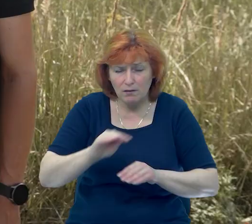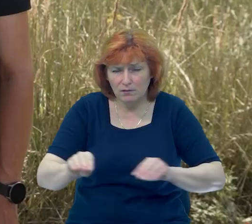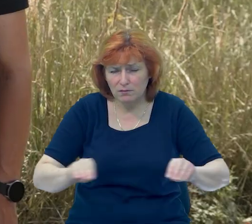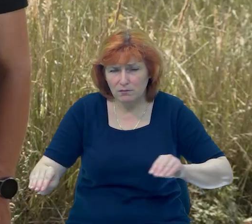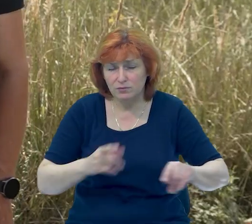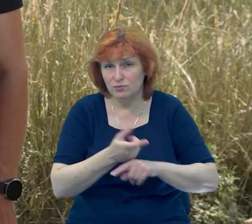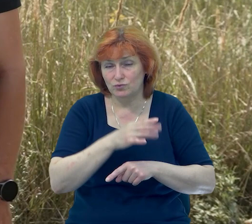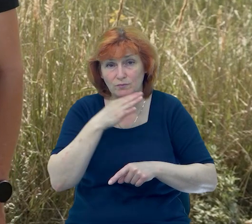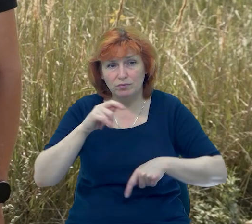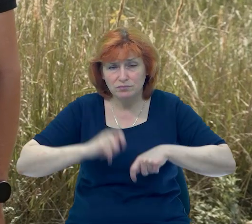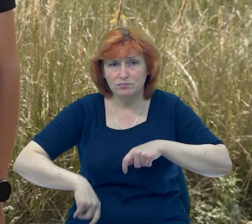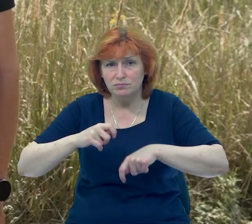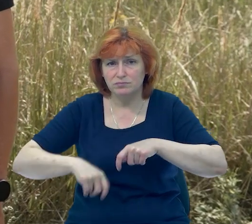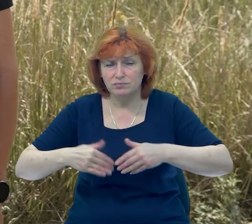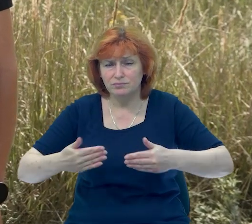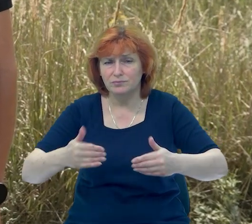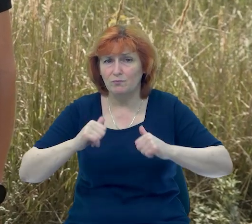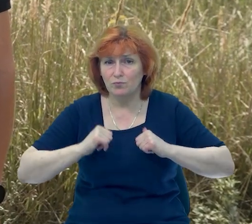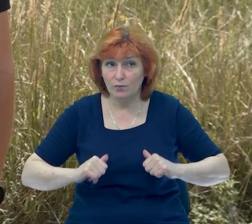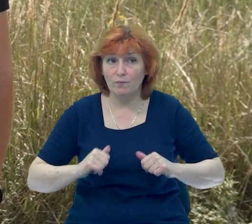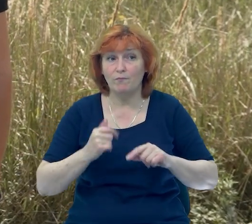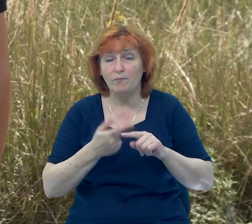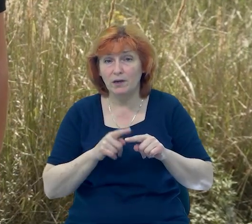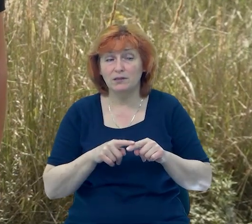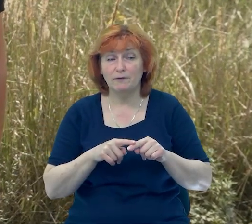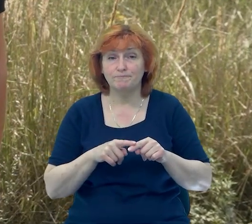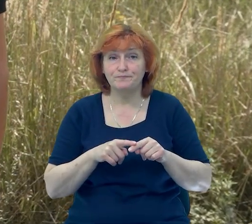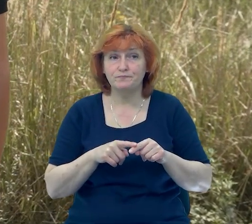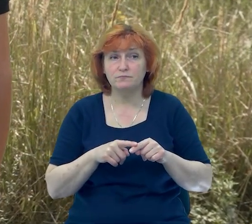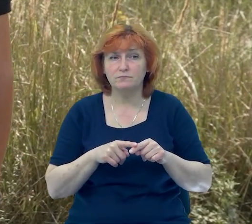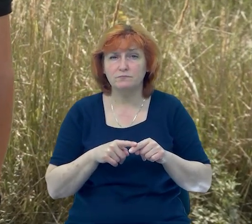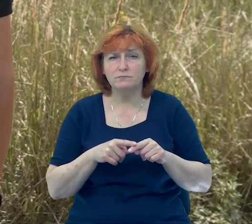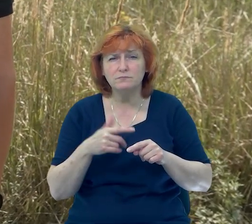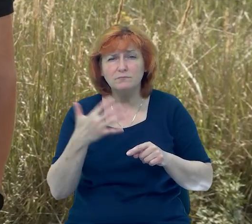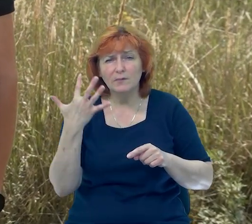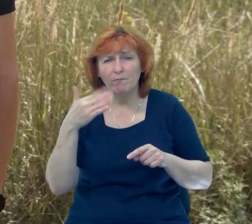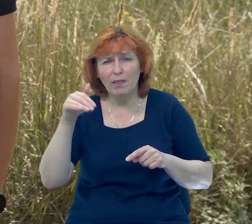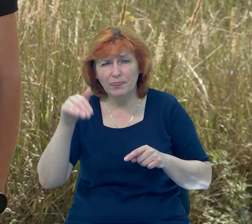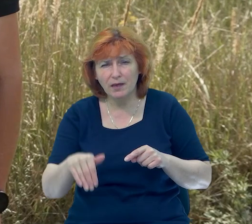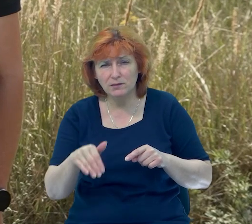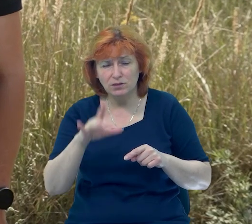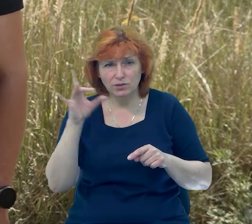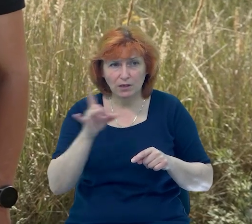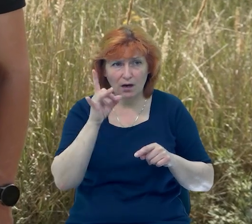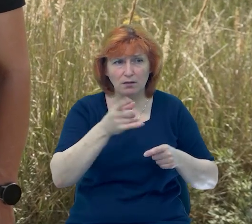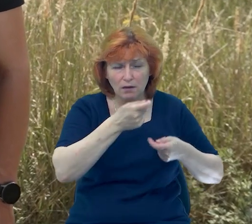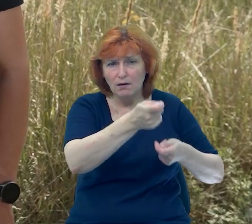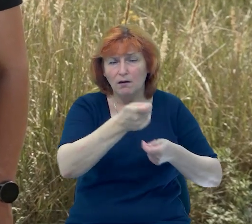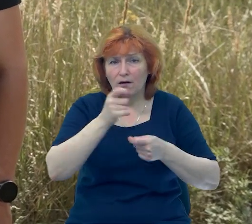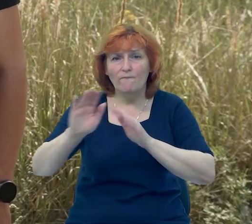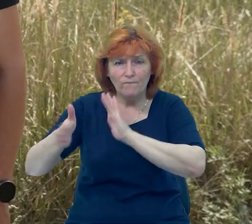обстрілів. З числі полнаштабного вторгня на Чернігівщі саперами було здійснено більше п'яти тисяч виїздів. Також було